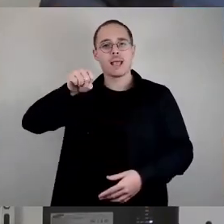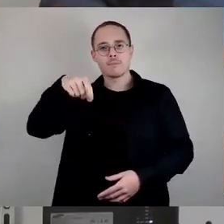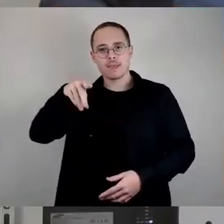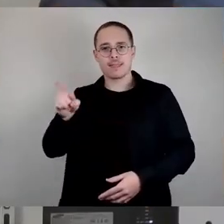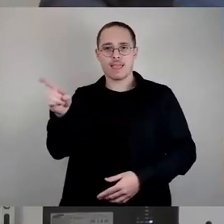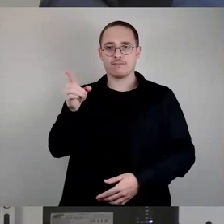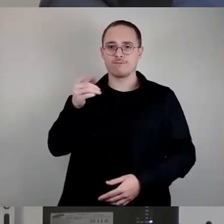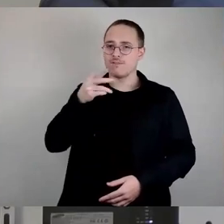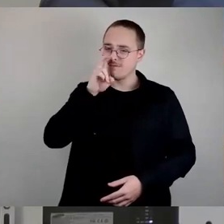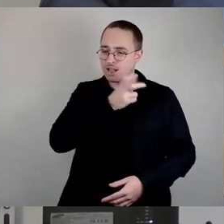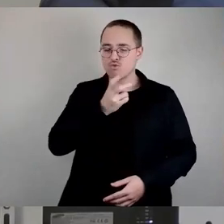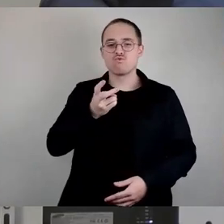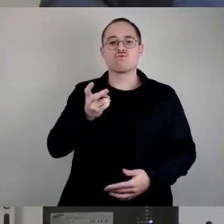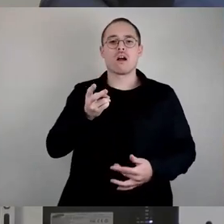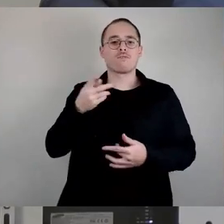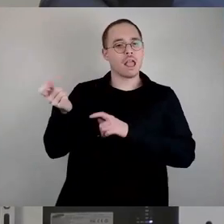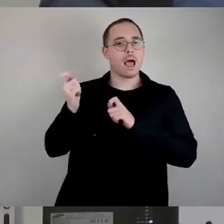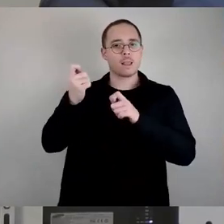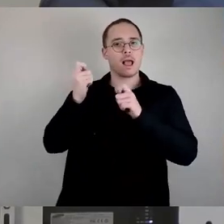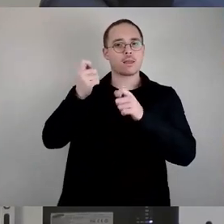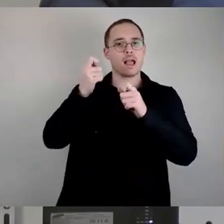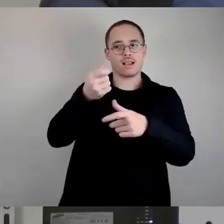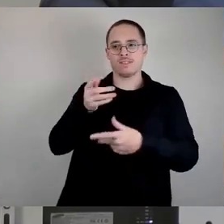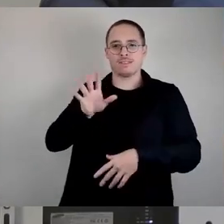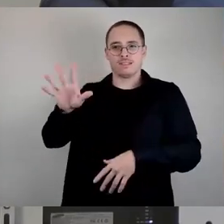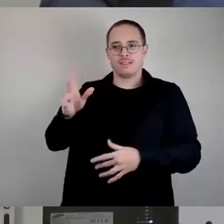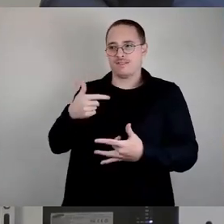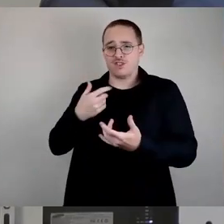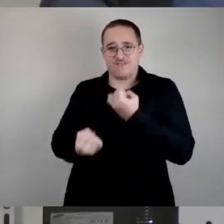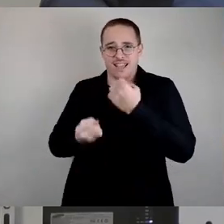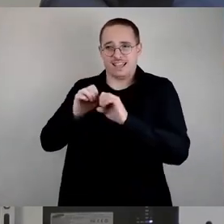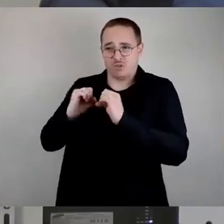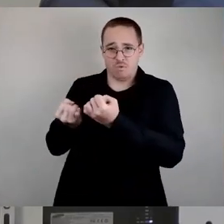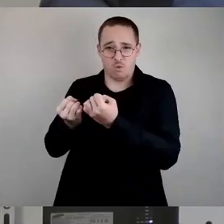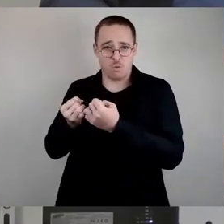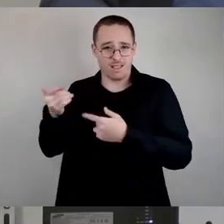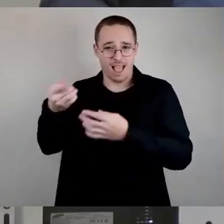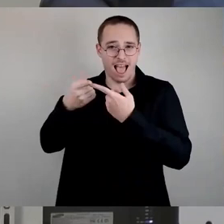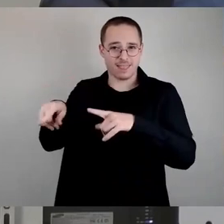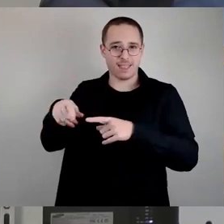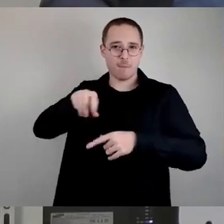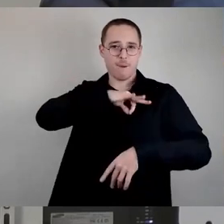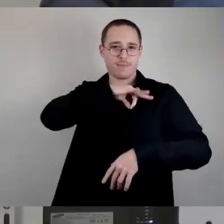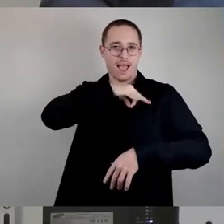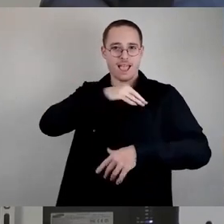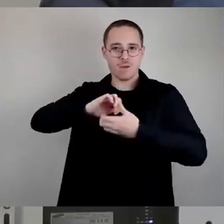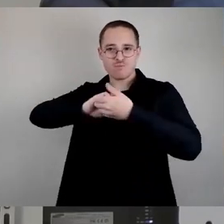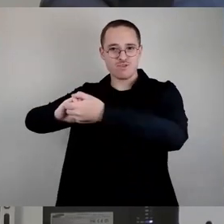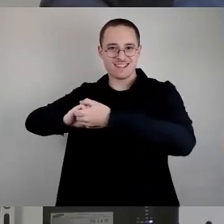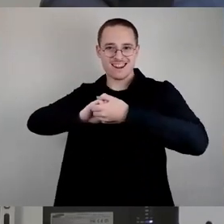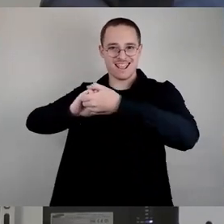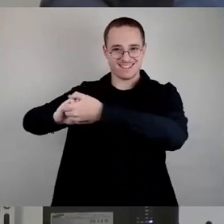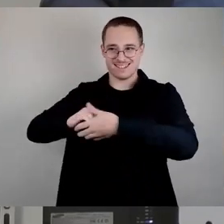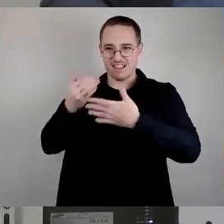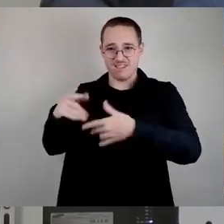mit den Anträgen, die sie einreicht, aus der Patsche zu kommen, die sie sich mit dem Bündnis, mit den anderen Parteien, sagen wir selbst, bereitet